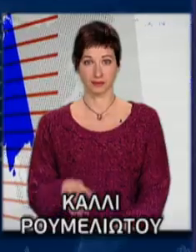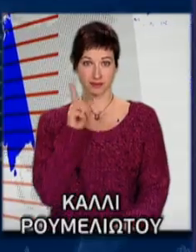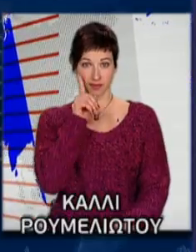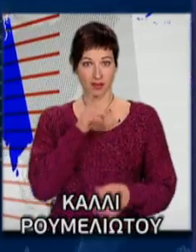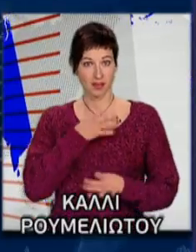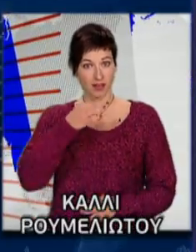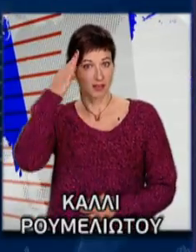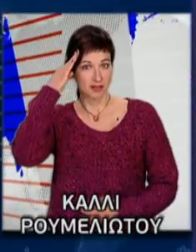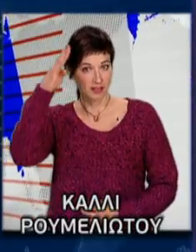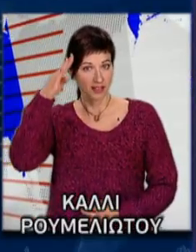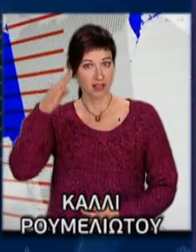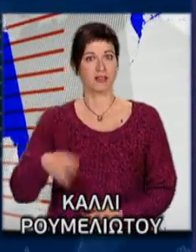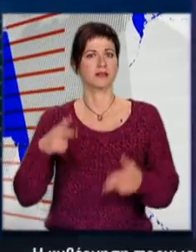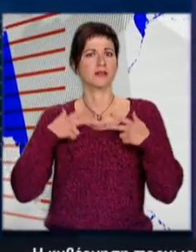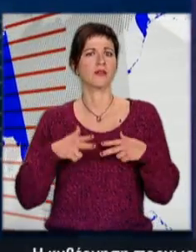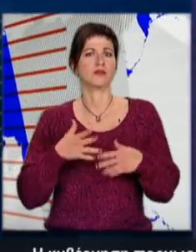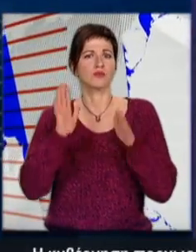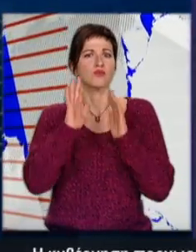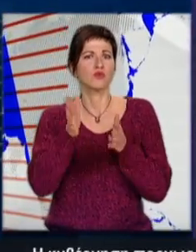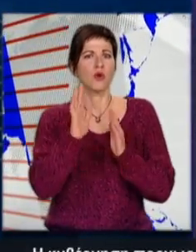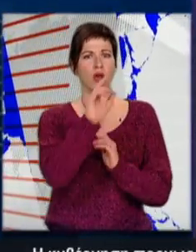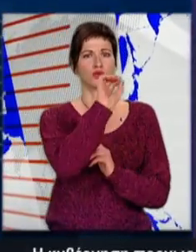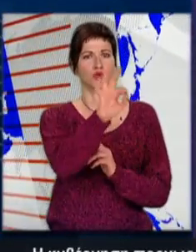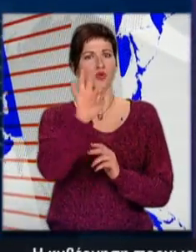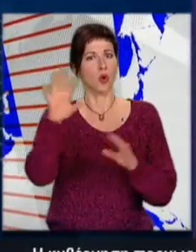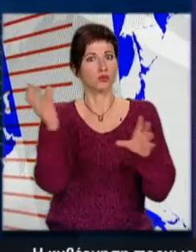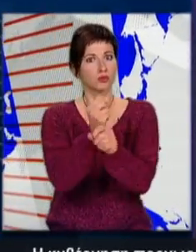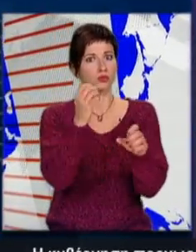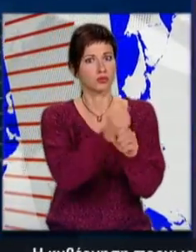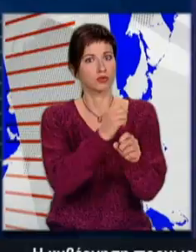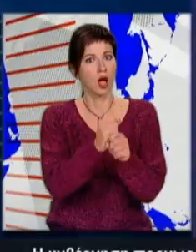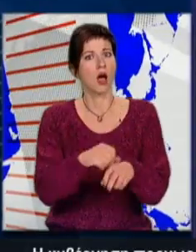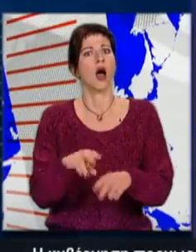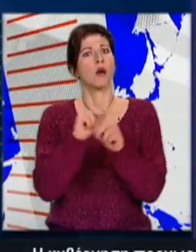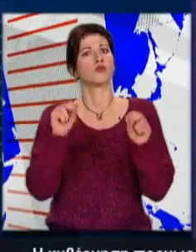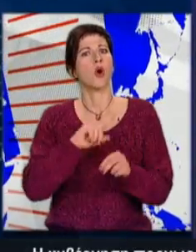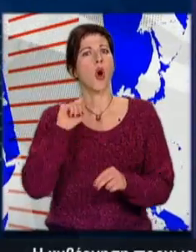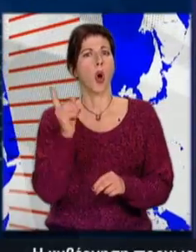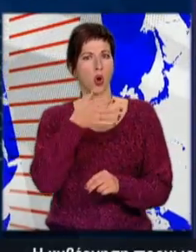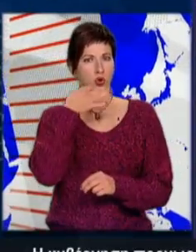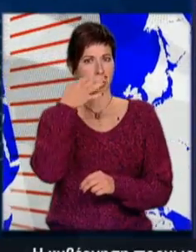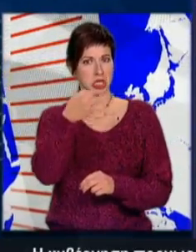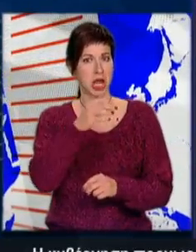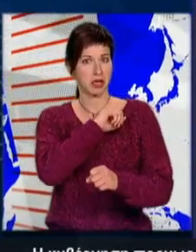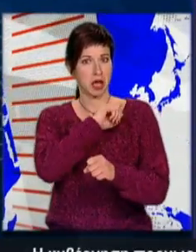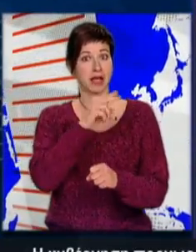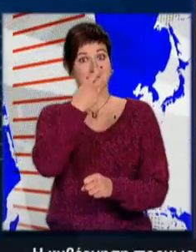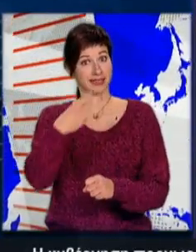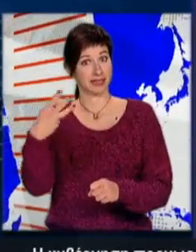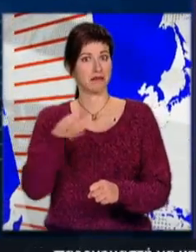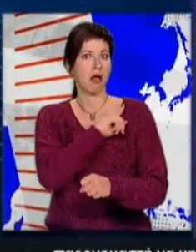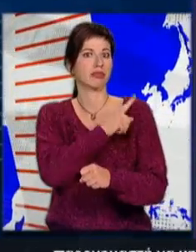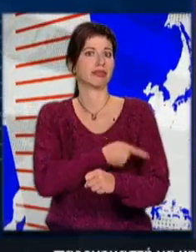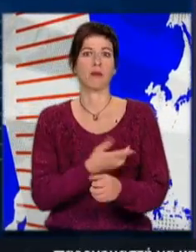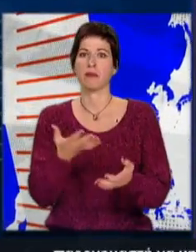Κυρίες και κύριοι καλησπέρα σας. Η κυβέρνηση προχωρά και πετυχαίνει τους στόχους της διαψεύδοντας τα σενάρια της παρένθεσης